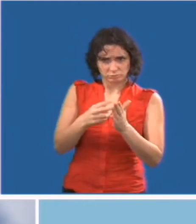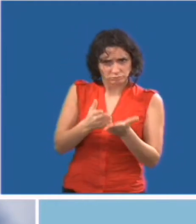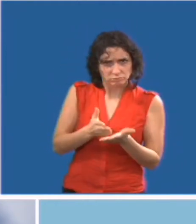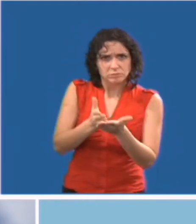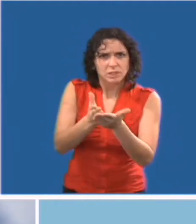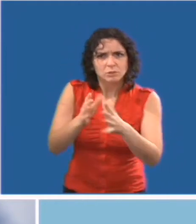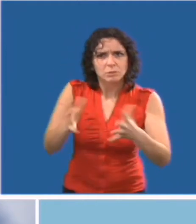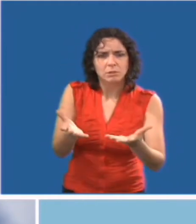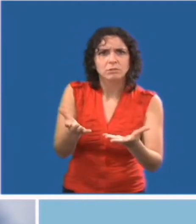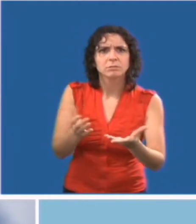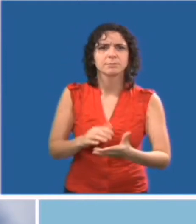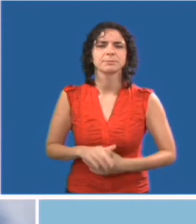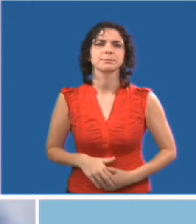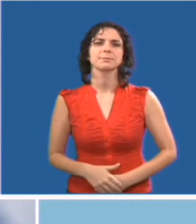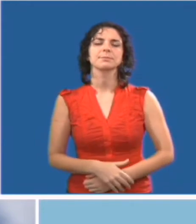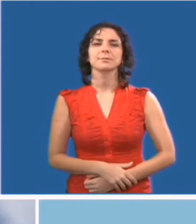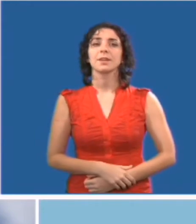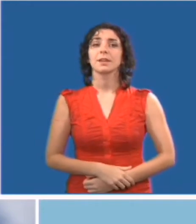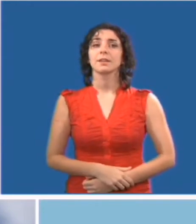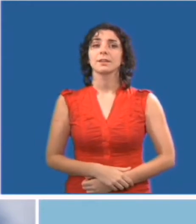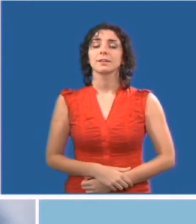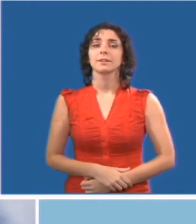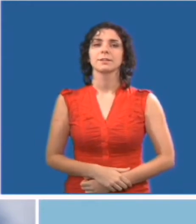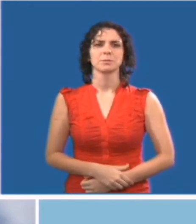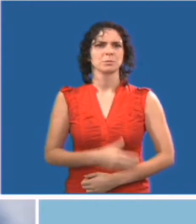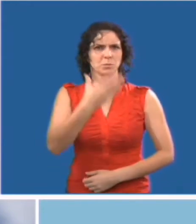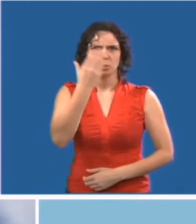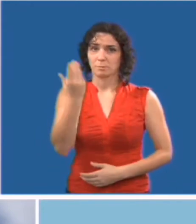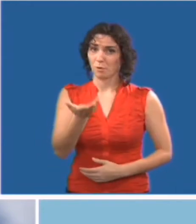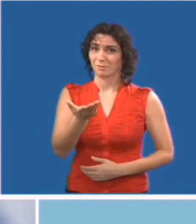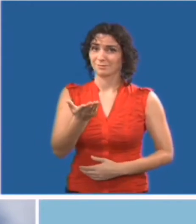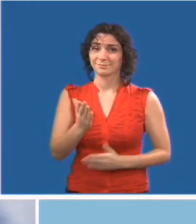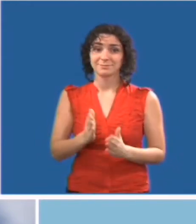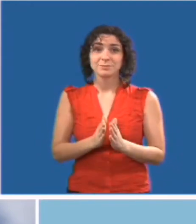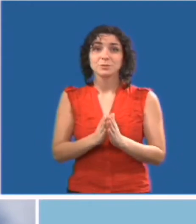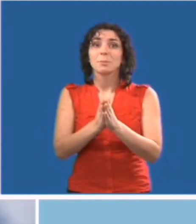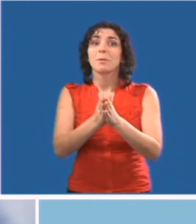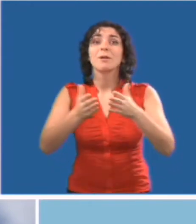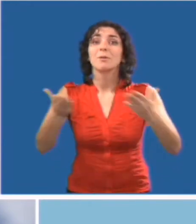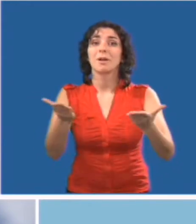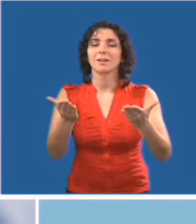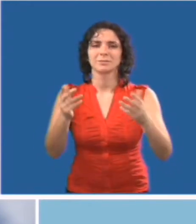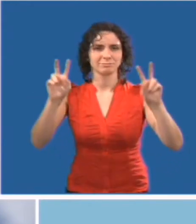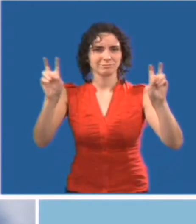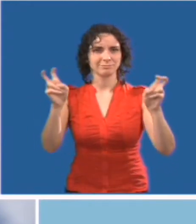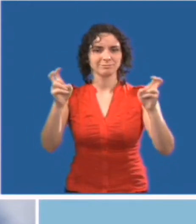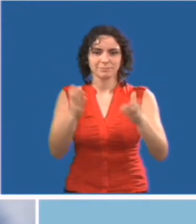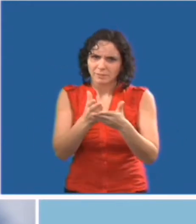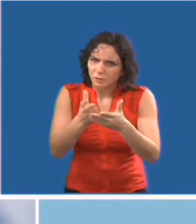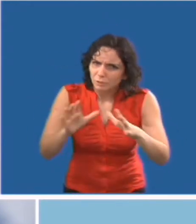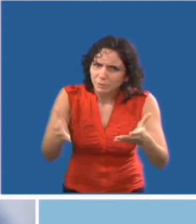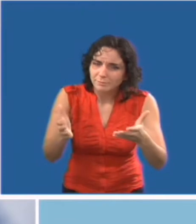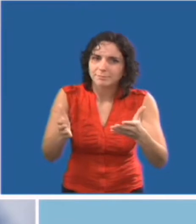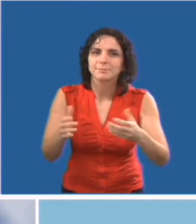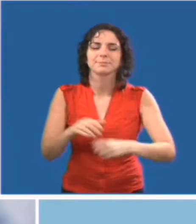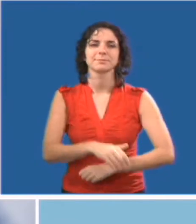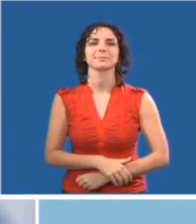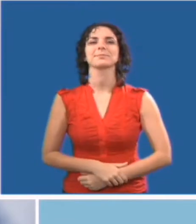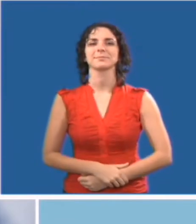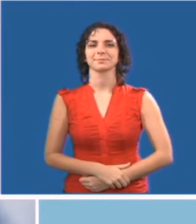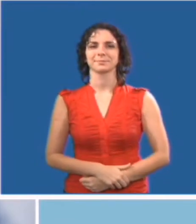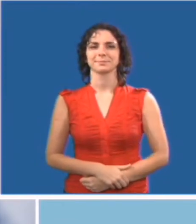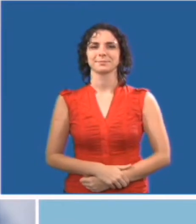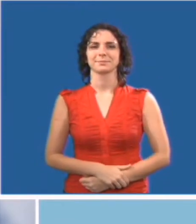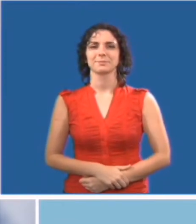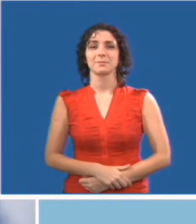l'appareil, demandez à la personne quelle est la meilleure façon de faciliter son utilisation. N'oubliez pas